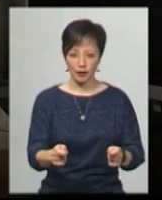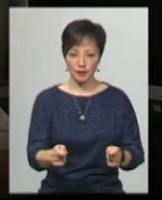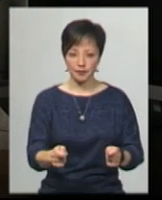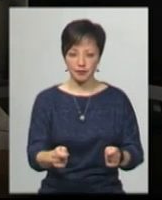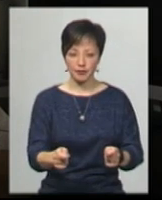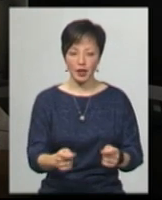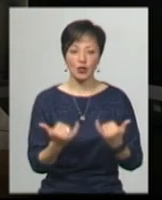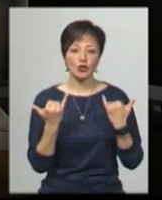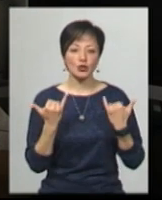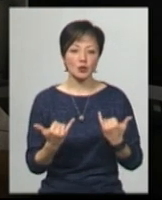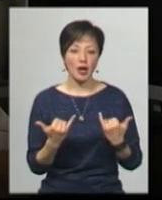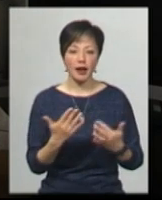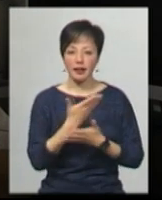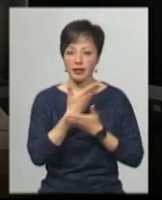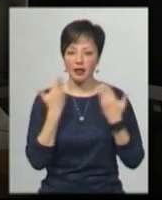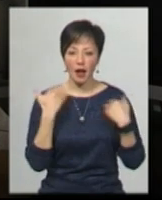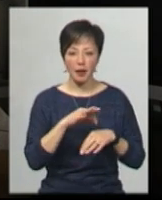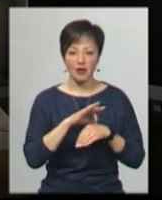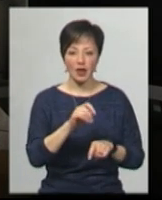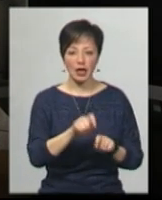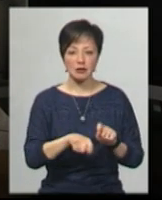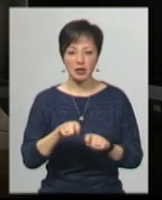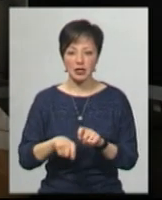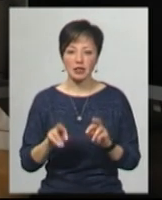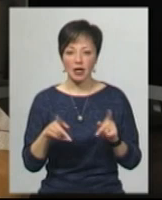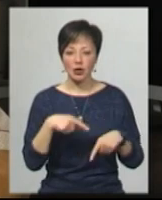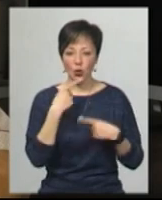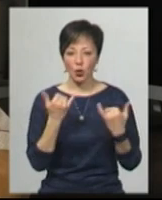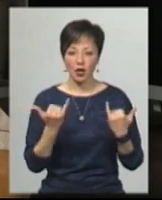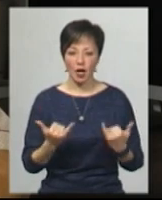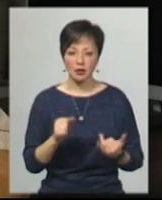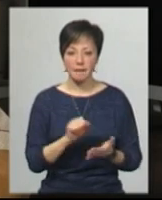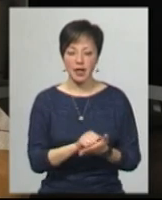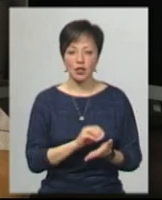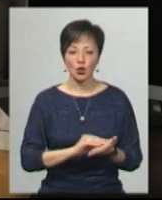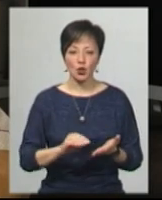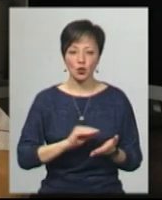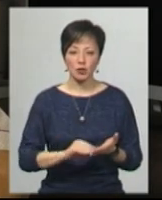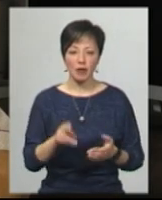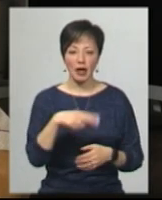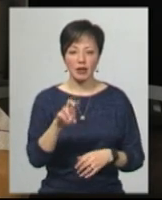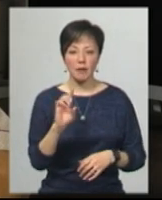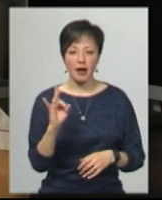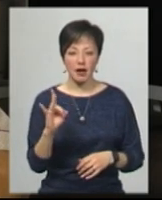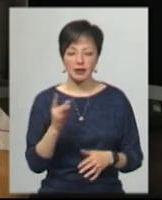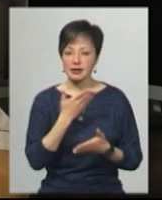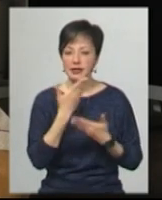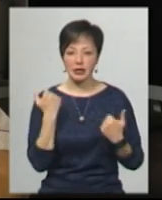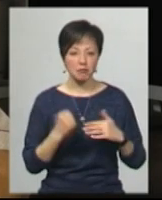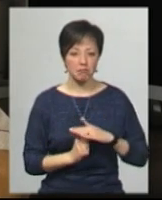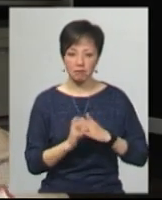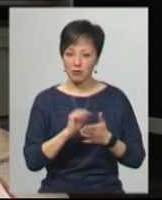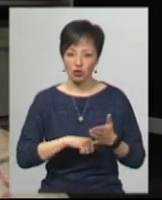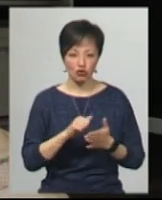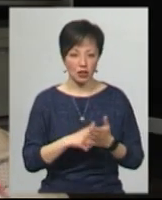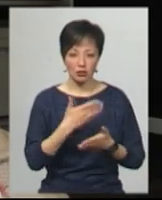Те, що зараз не проведені експертизи, як кажуть сьогодні пресслужби ДБР, це не є підстава, щоб не вручати людині